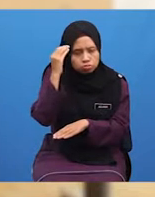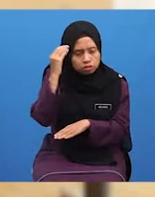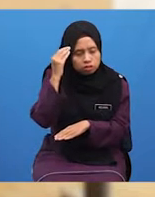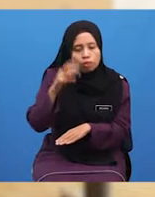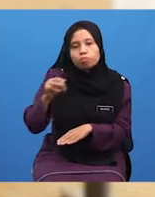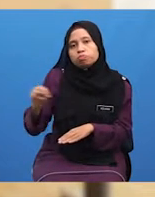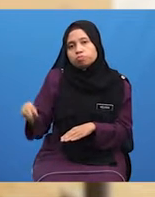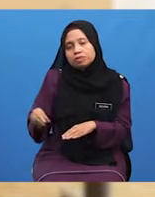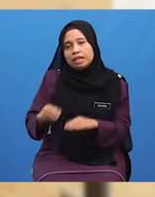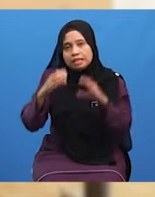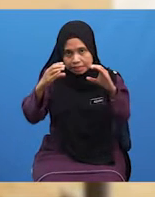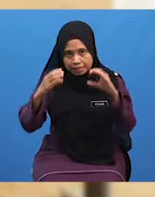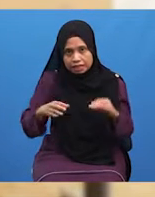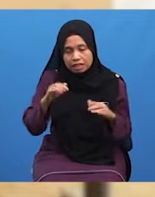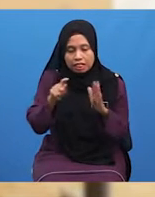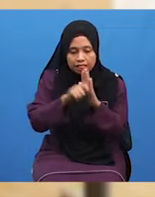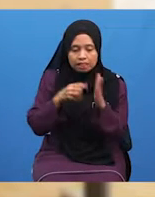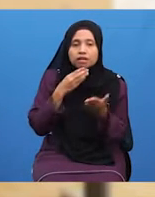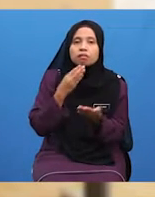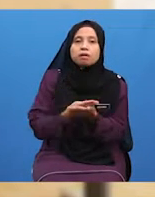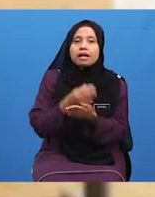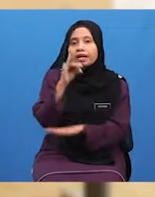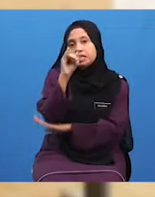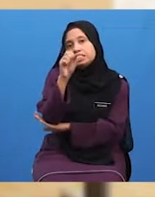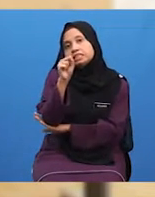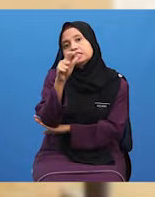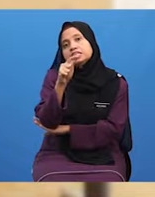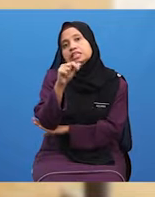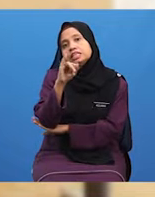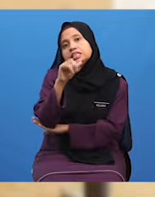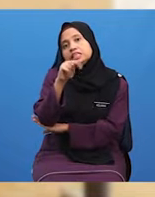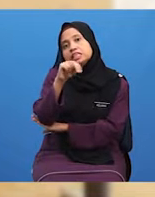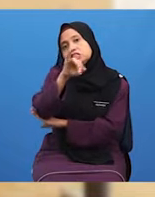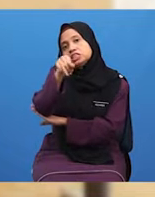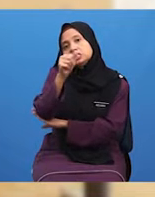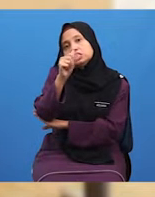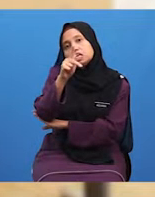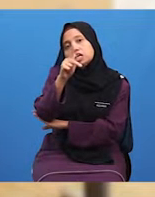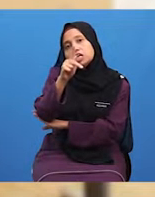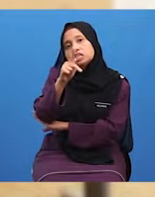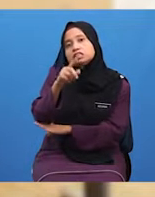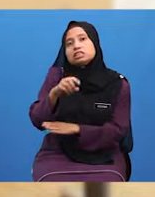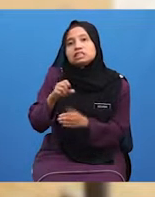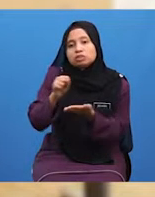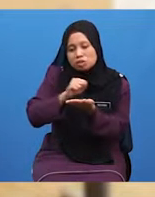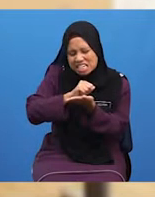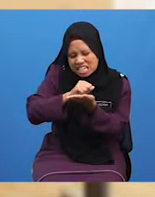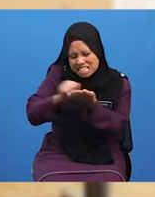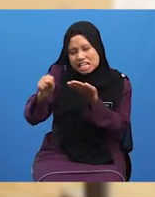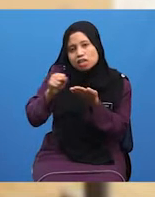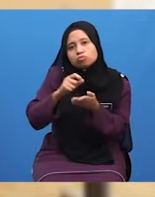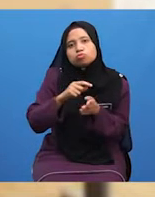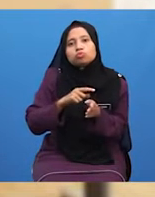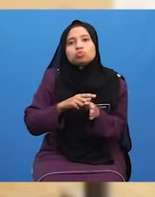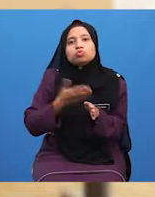Pengetahuan Murid-murid Cara Terbaik Beristinjak Adalah Kita Mengesat Dahulu Kubul